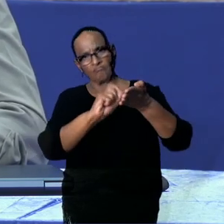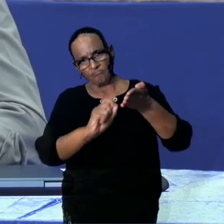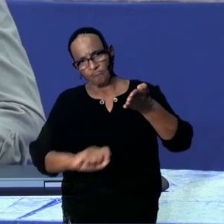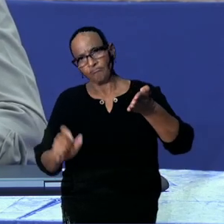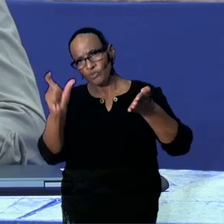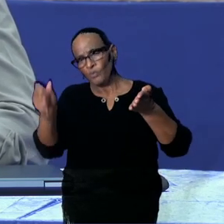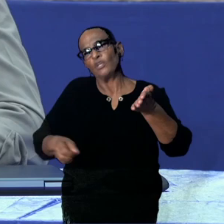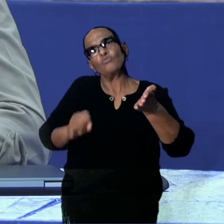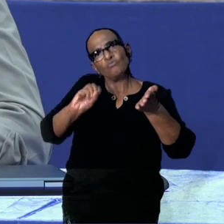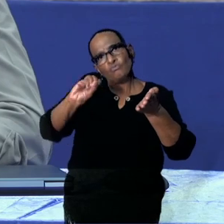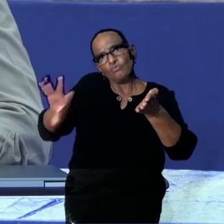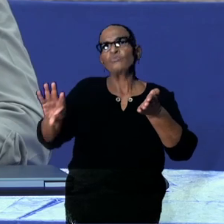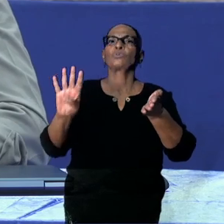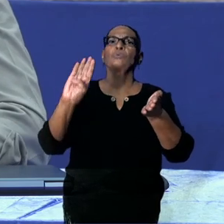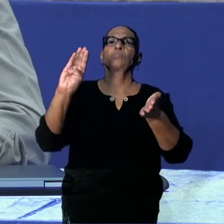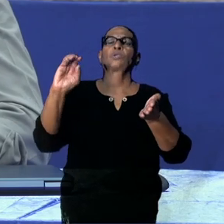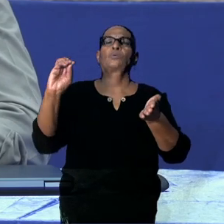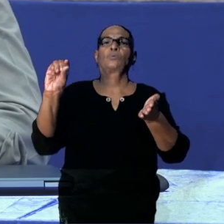naar het BOG.